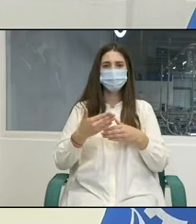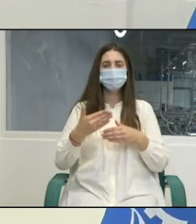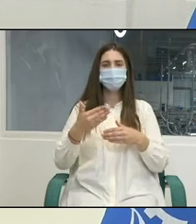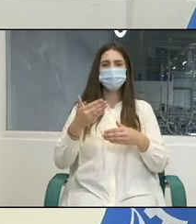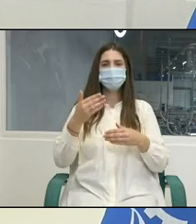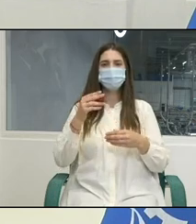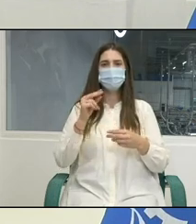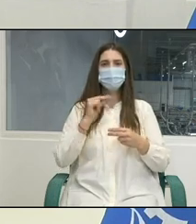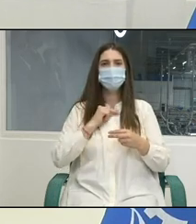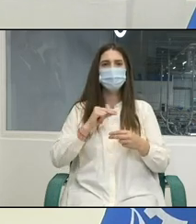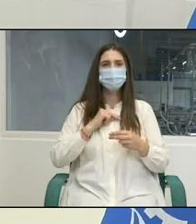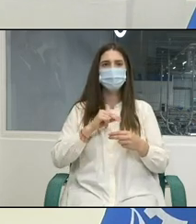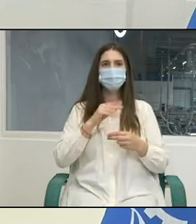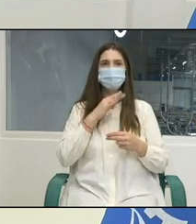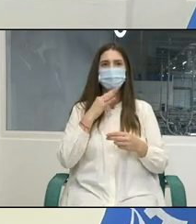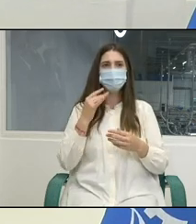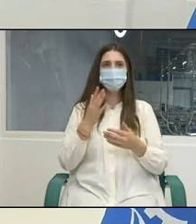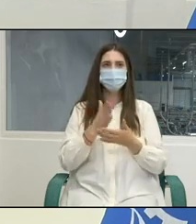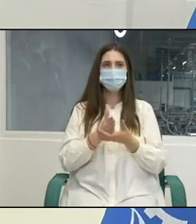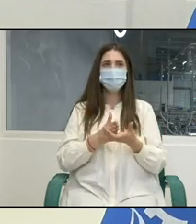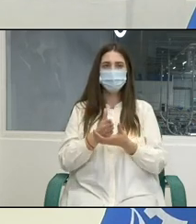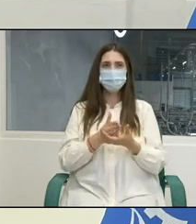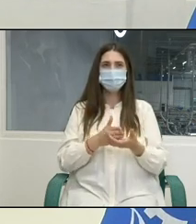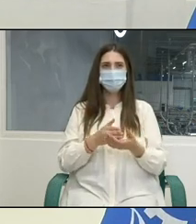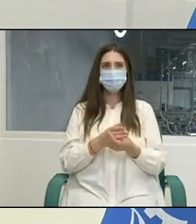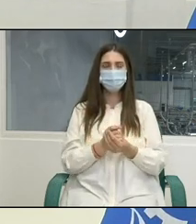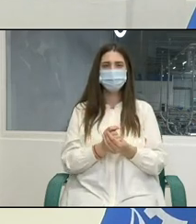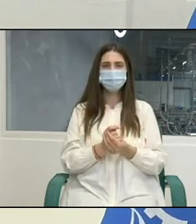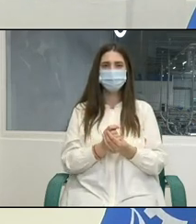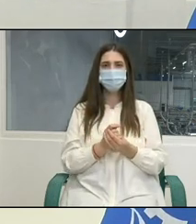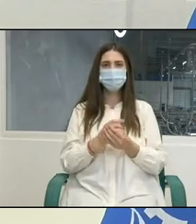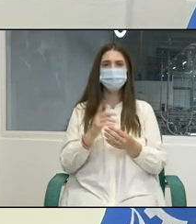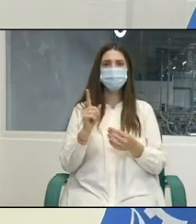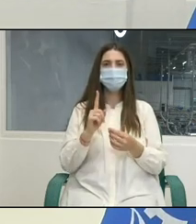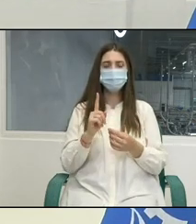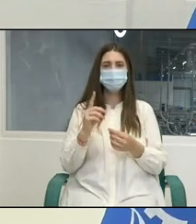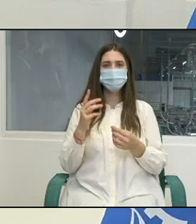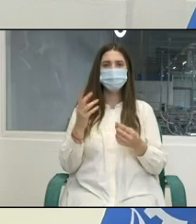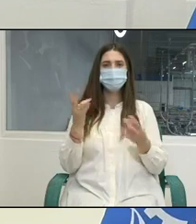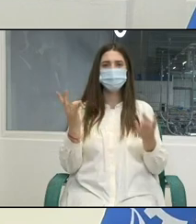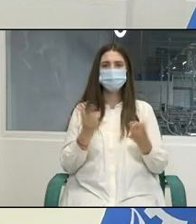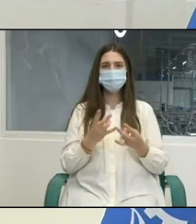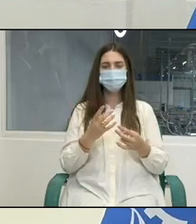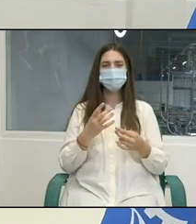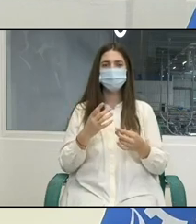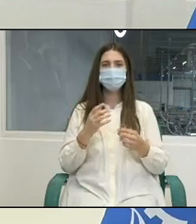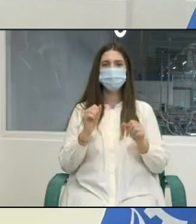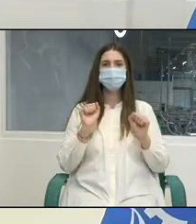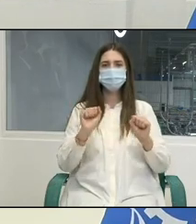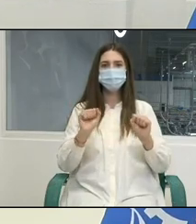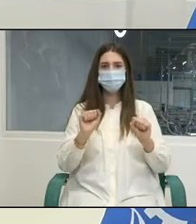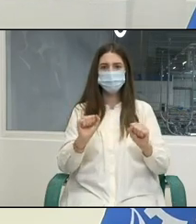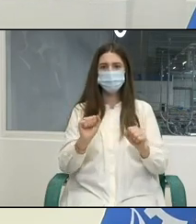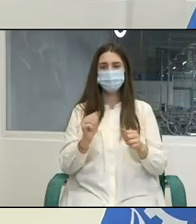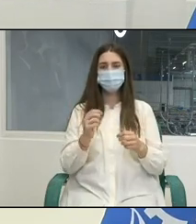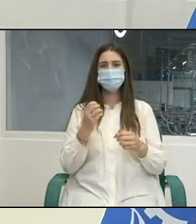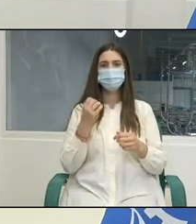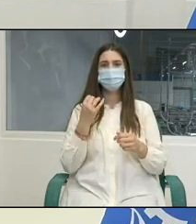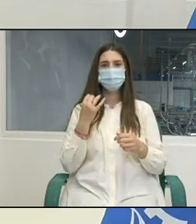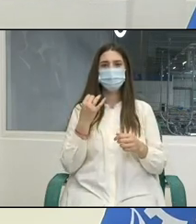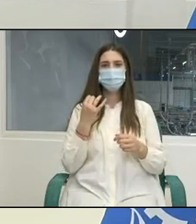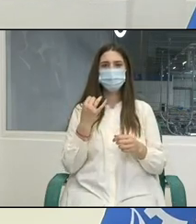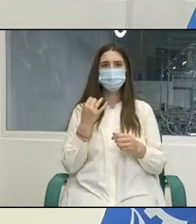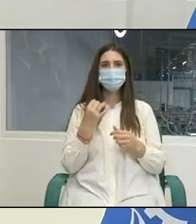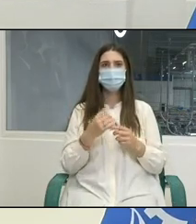un proces de durată ce necesită suport și implicarea nu doar acelor trei